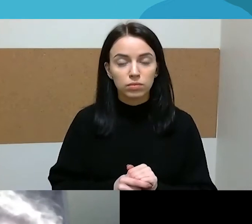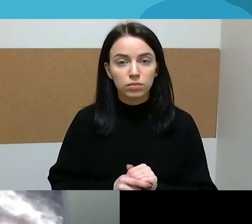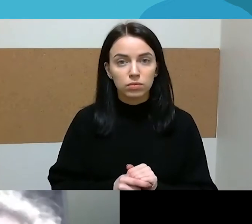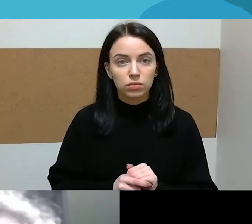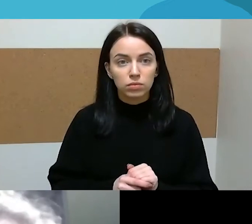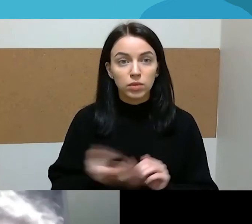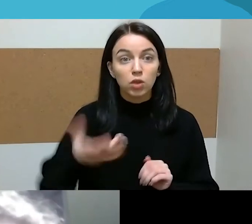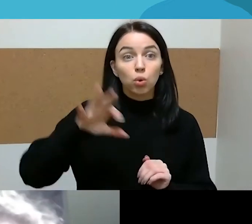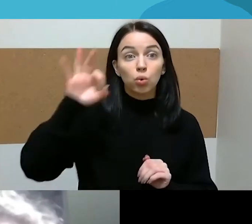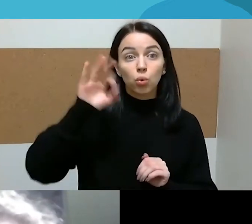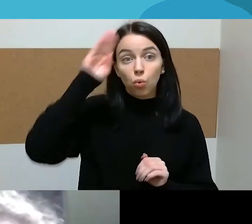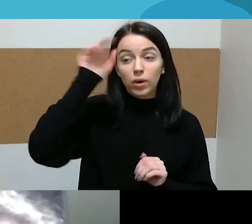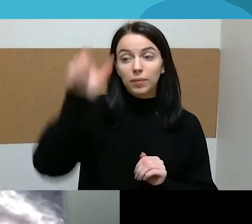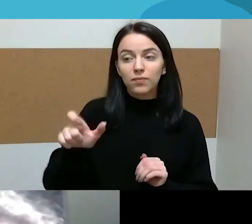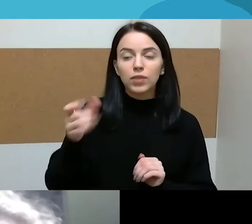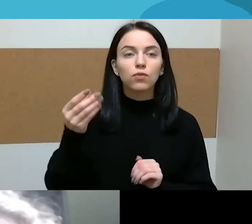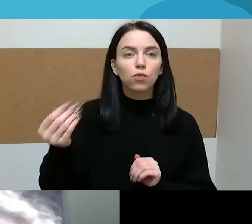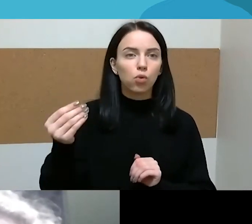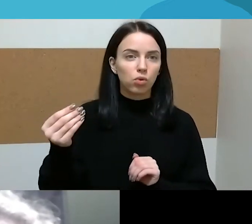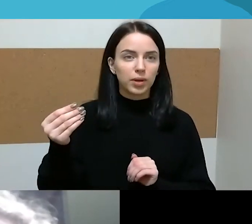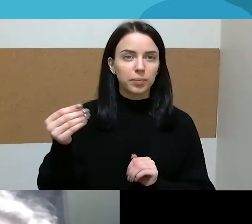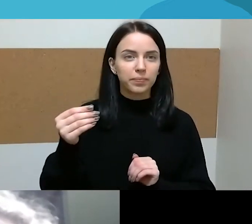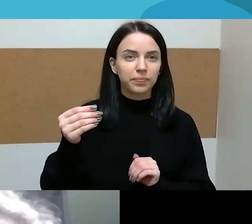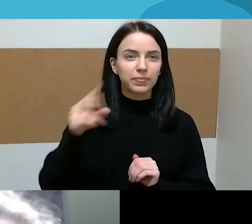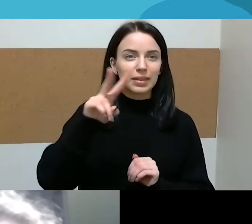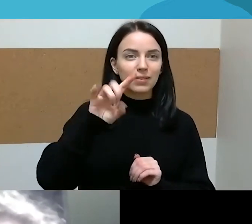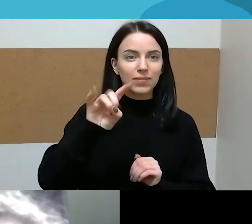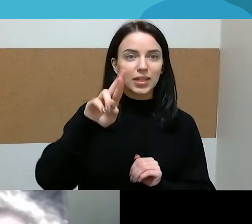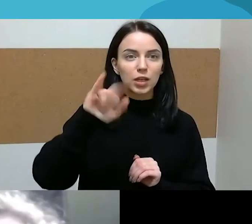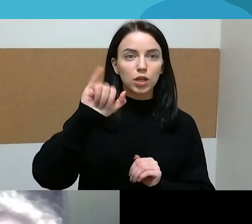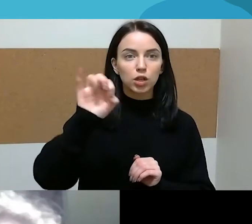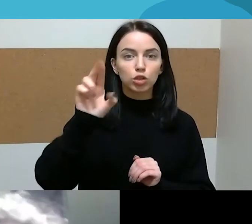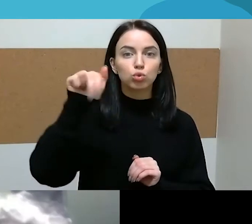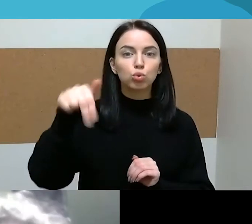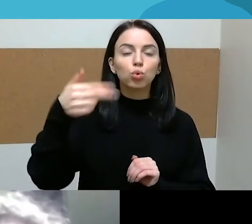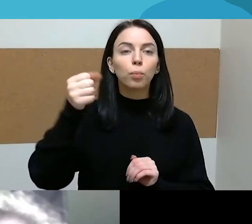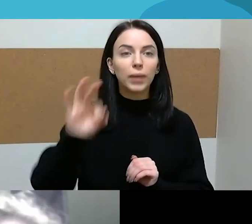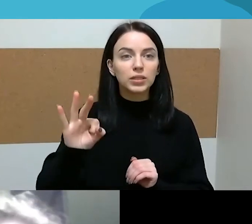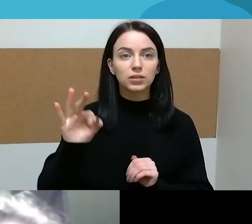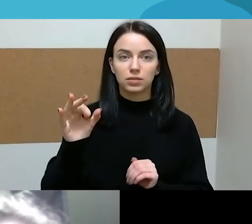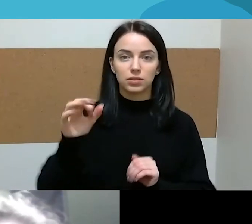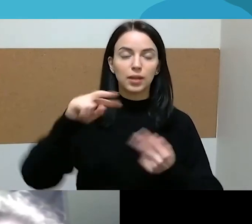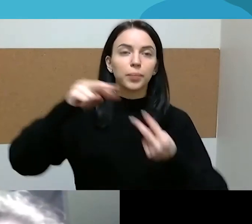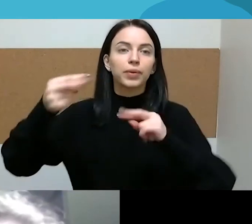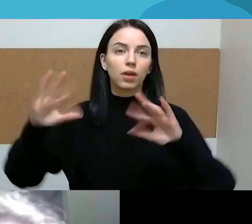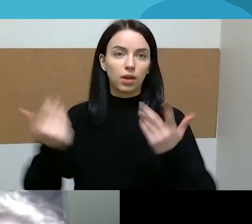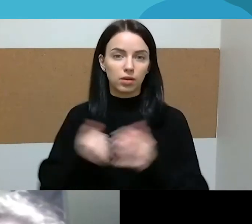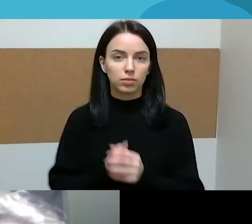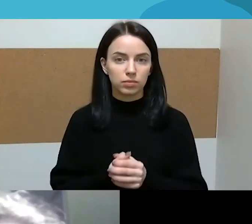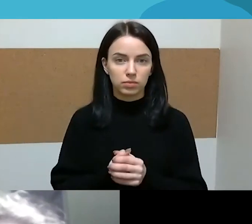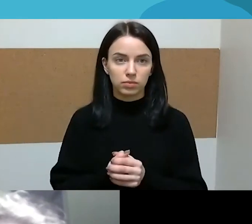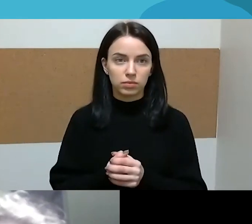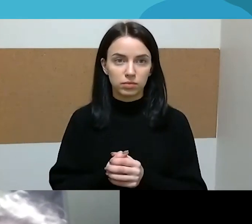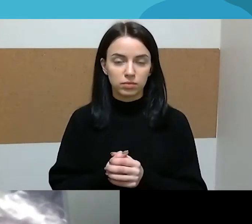vyru, virškumo nuostatų kaita, nes virškumo normos jis yra tokios labai jierarchinės. Ir vyram,